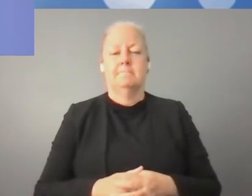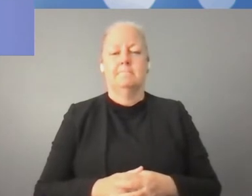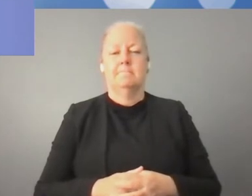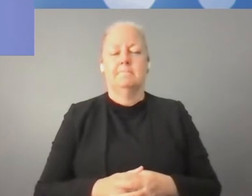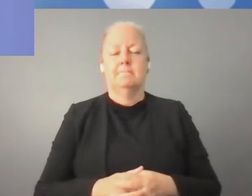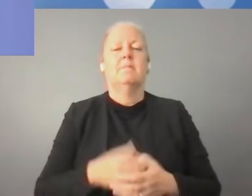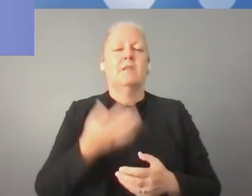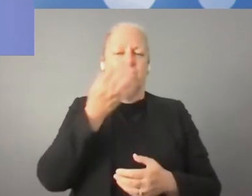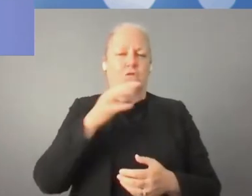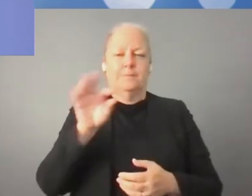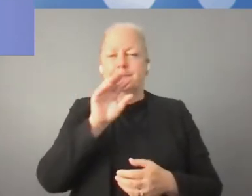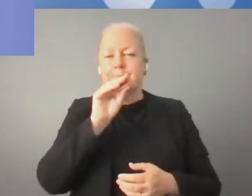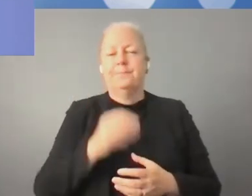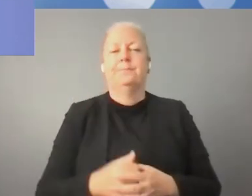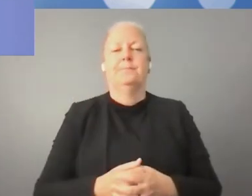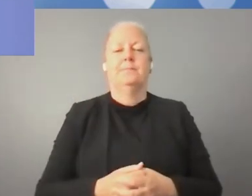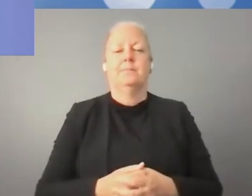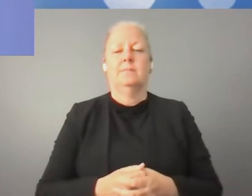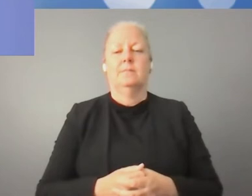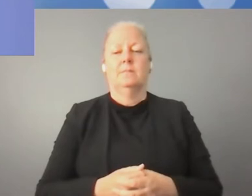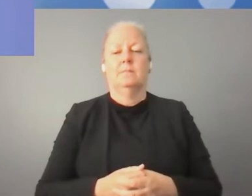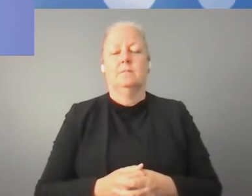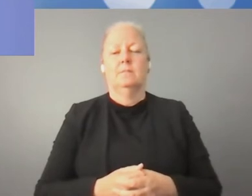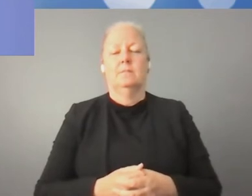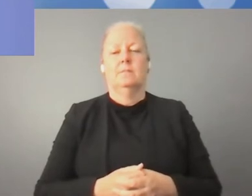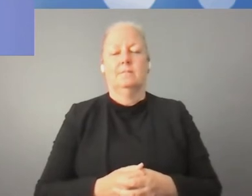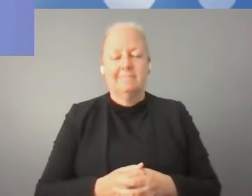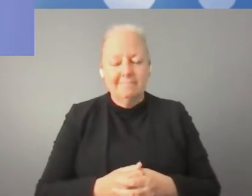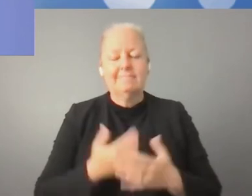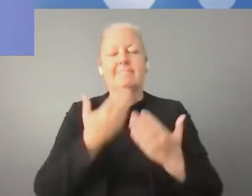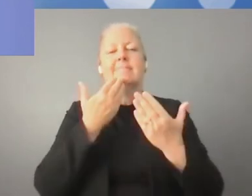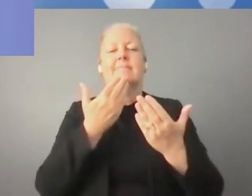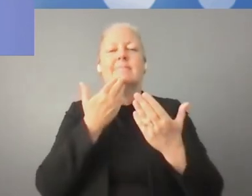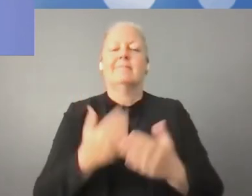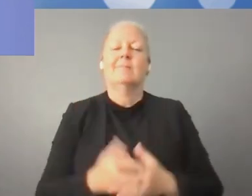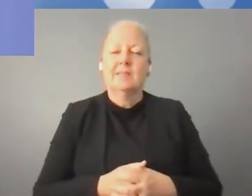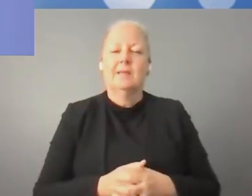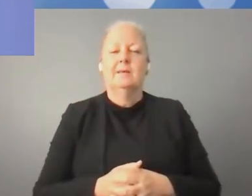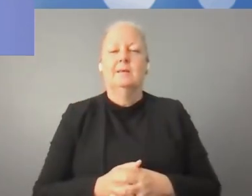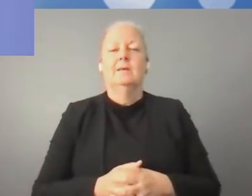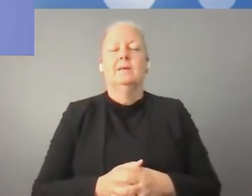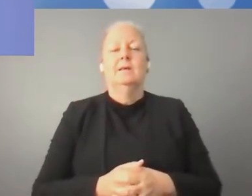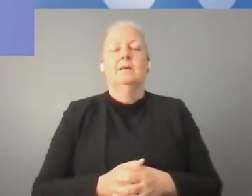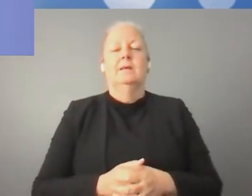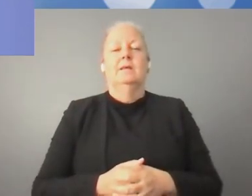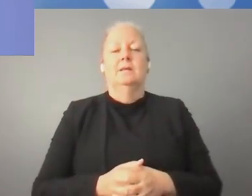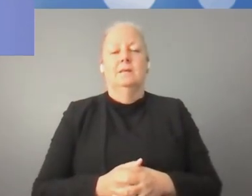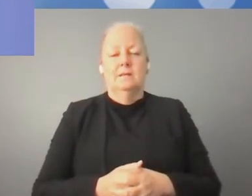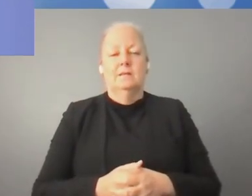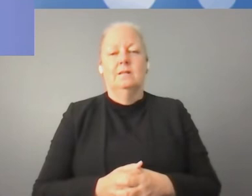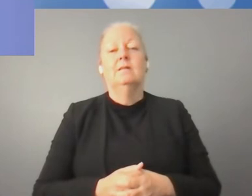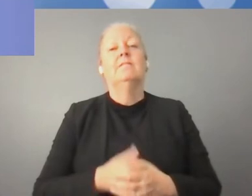Skorzystał z doskonałego tłumaczenia, ale przede wszystkim, jak pani minister powiedziała, pierwsza odpowiedzialność państwa to infrastruktury,